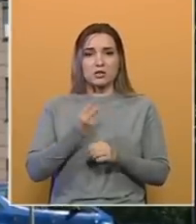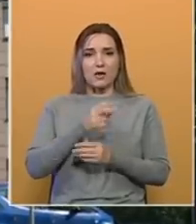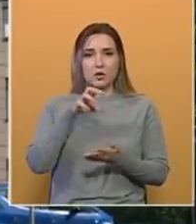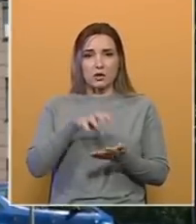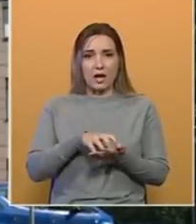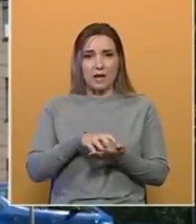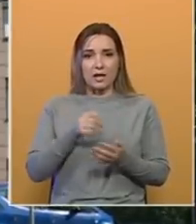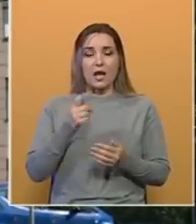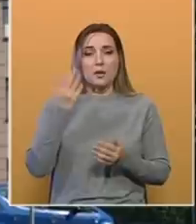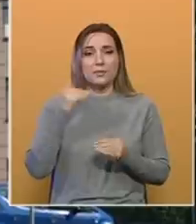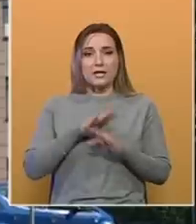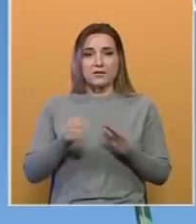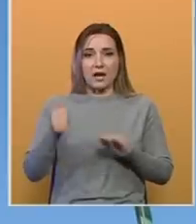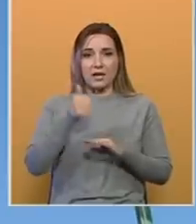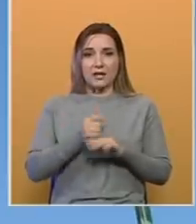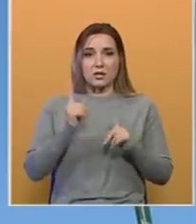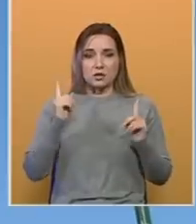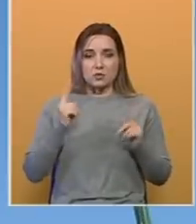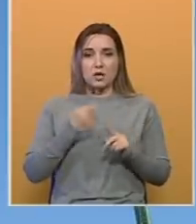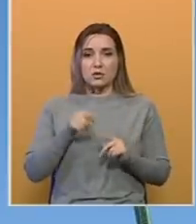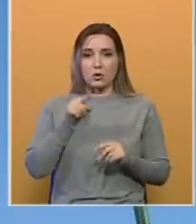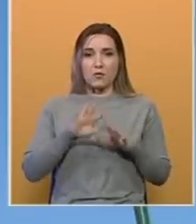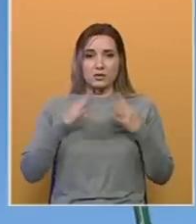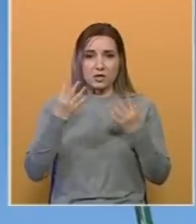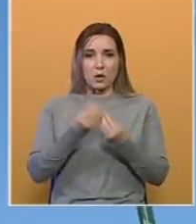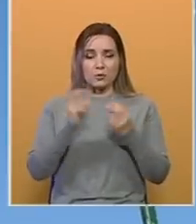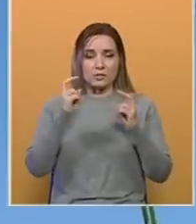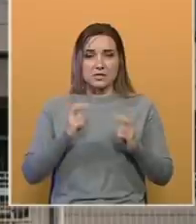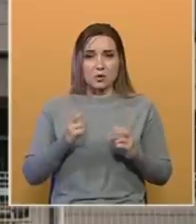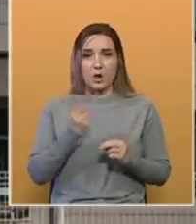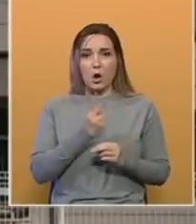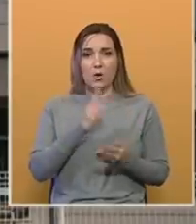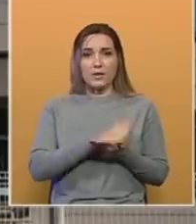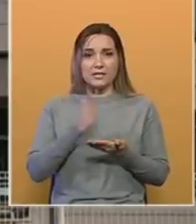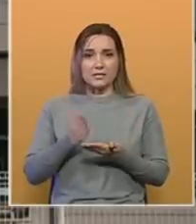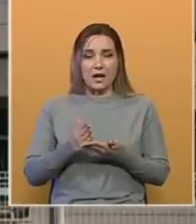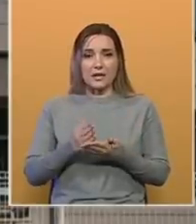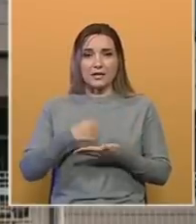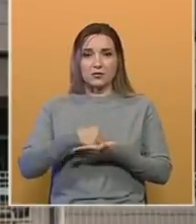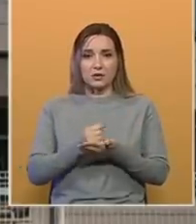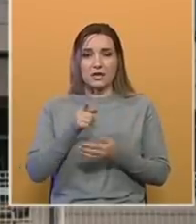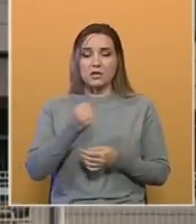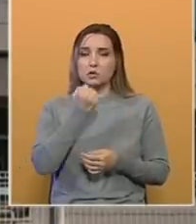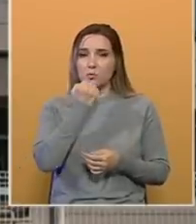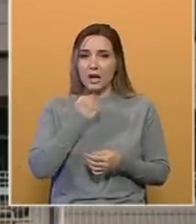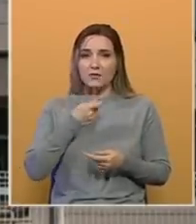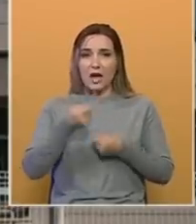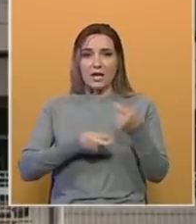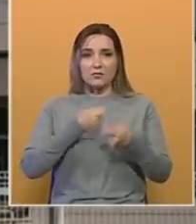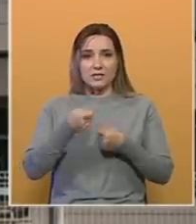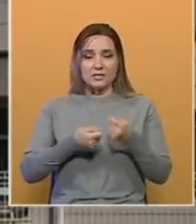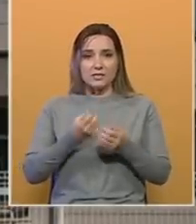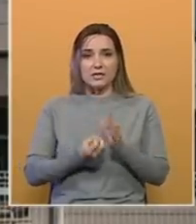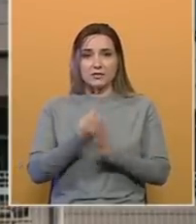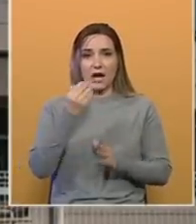prije svega nadležni sud. Zbog očite tromosti cjelokupnog sistema, obje strane ovog spora tvrde da su u pravu, a investicija i